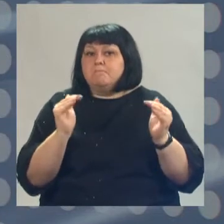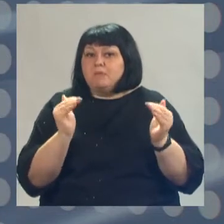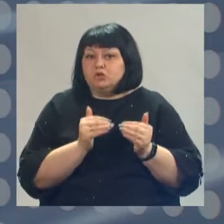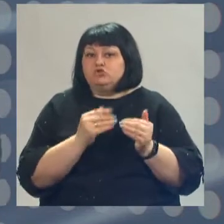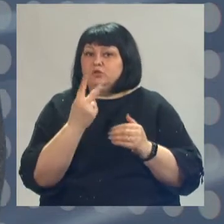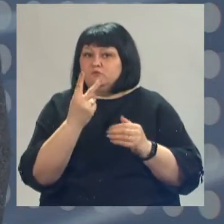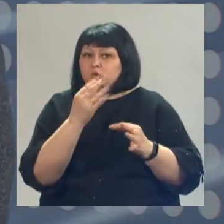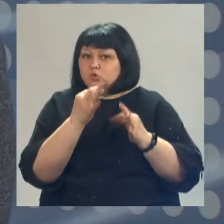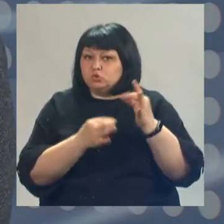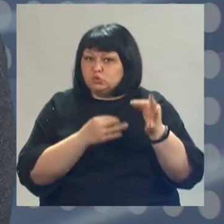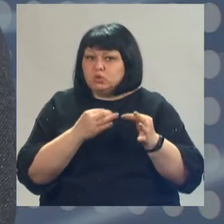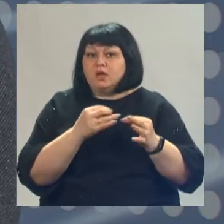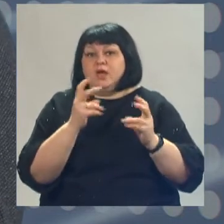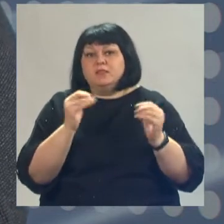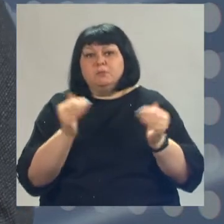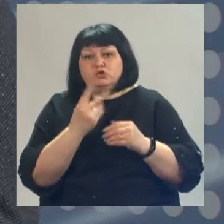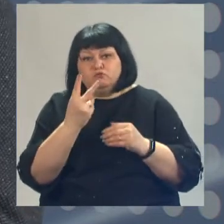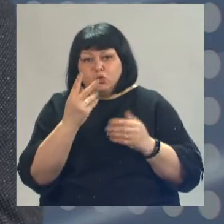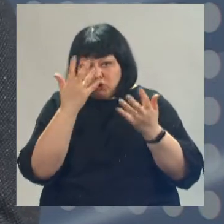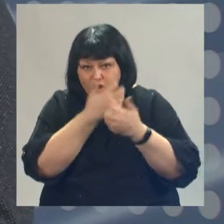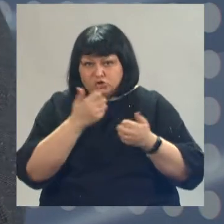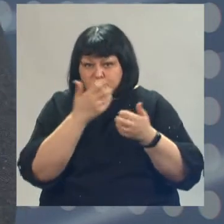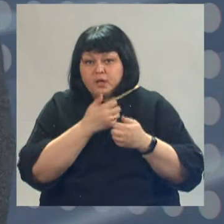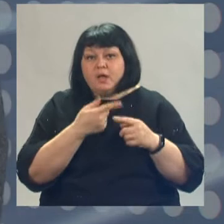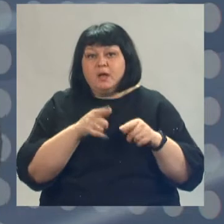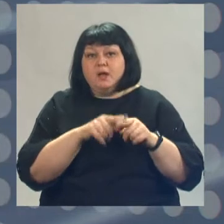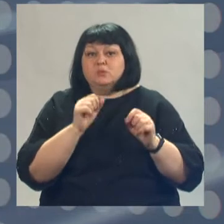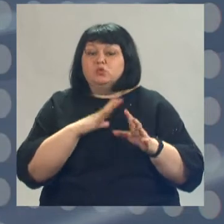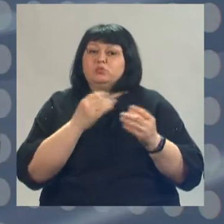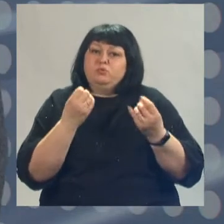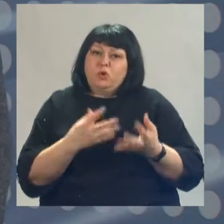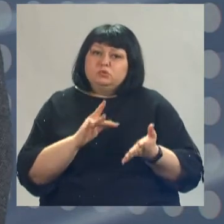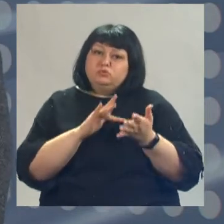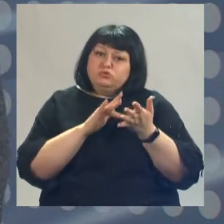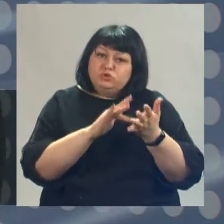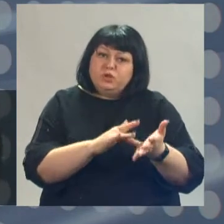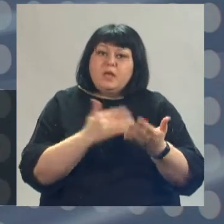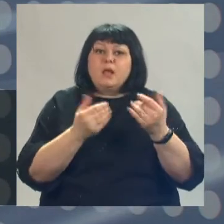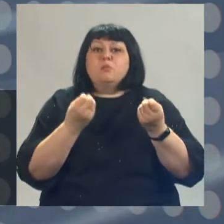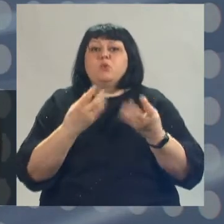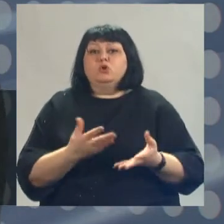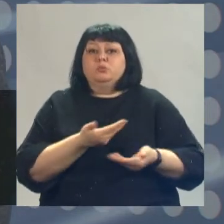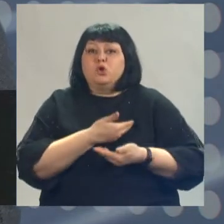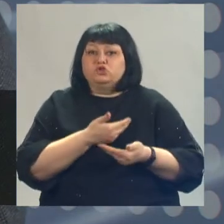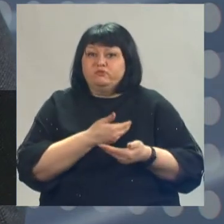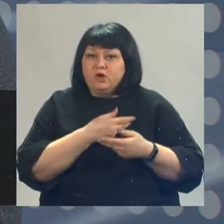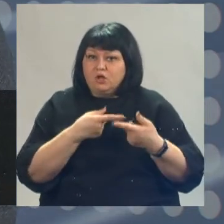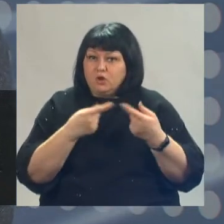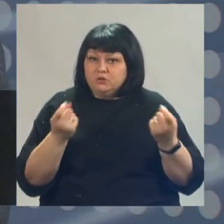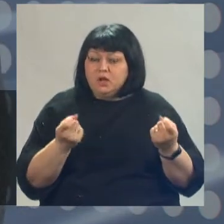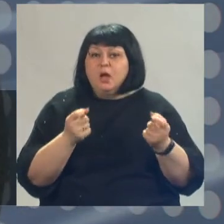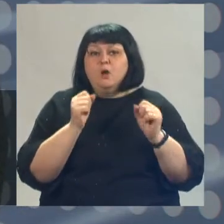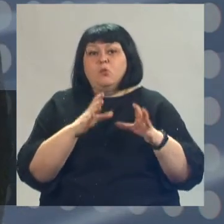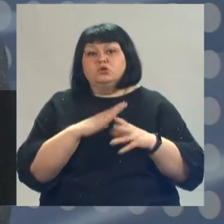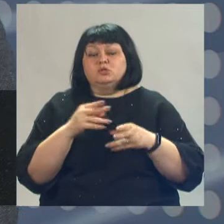суток, соответственно, не менее двух ночевок. Это может быть либо просто путешествие, либо просто проживание в отеле. Также это может быть